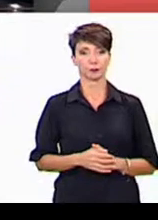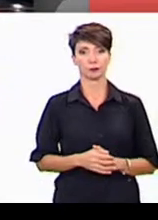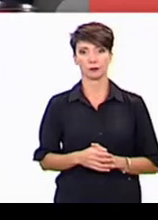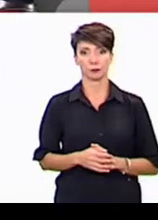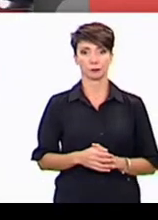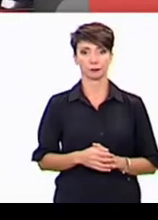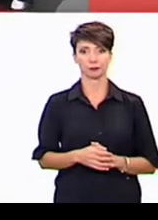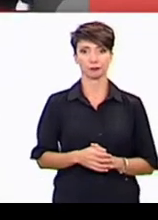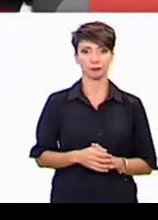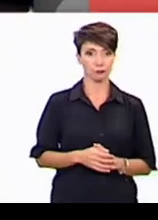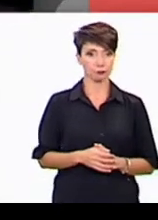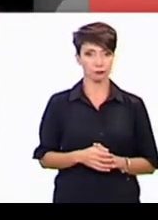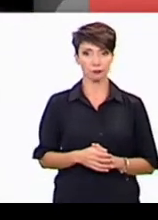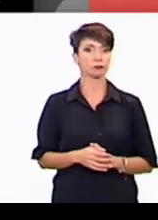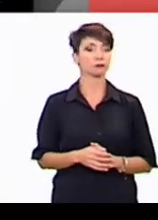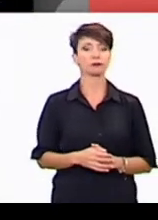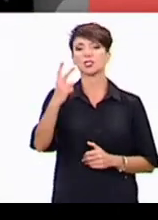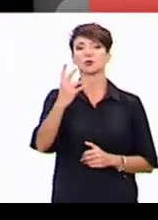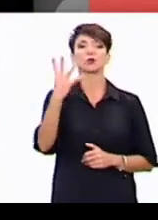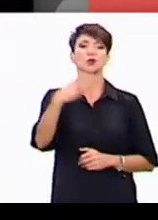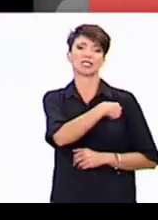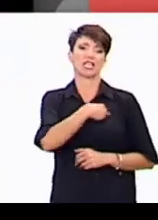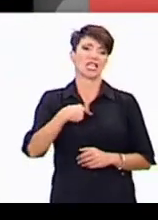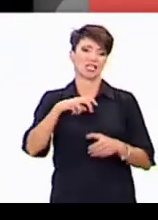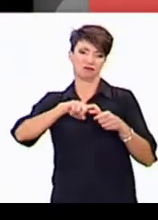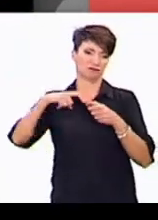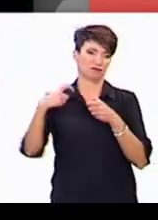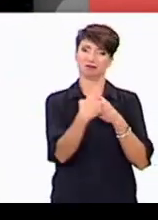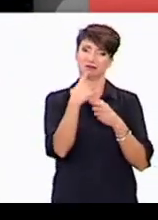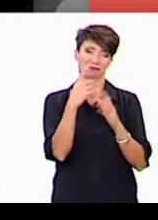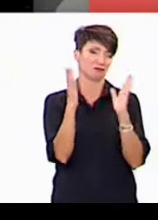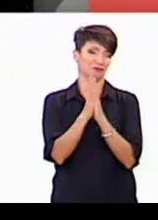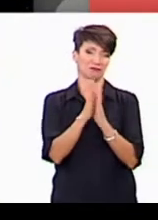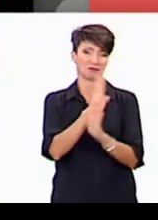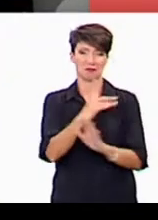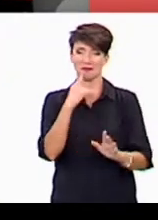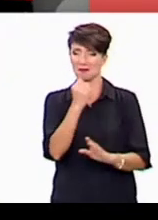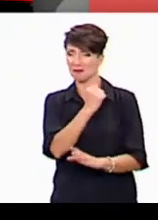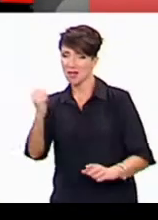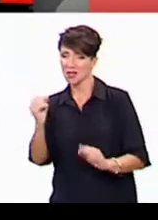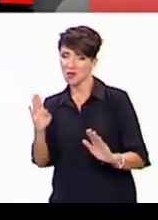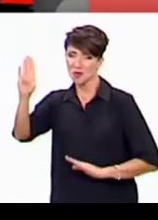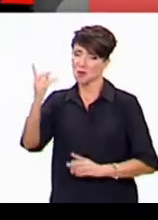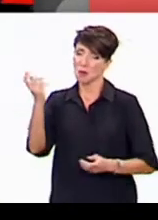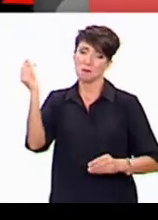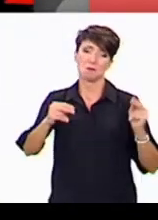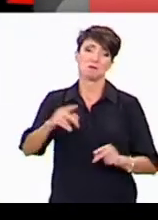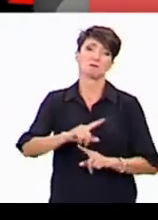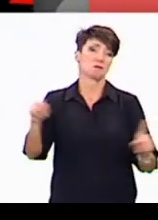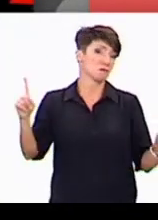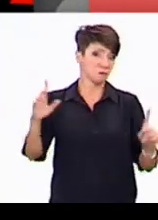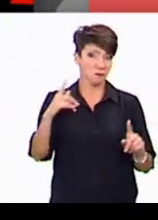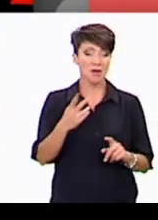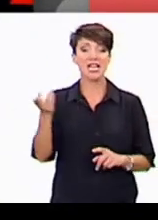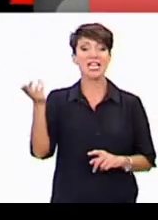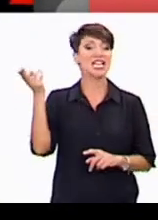Κοινό μήνυμα προς τους πολίτες της Ευρώπης να πούν όχι με την ψήφο τους στις ακραίες φωνές απευθύνουν 24 ηγέτες των κρατών μελών της Ευρωπαϊκής Ένωσης. Υποψήφοι